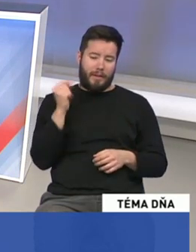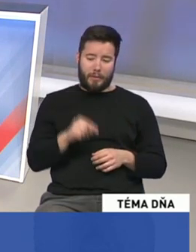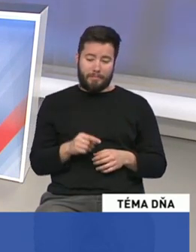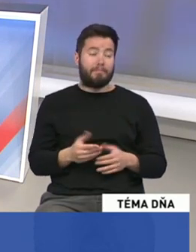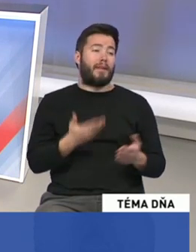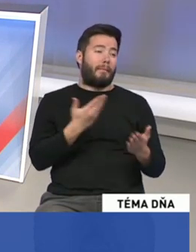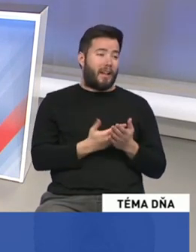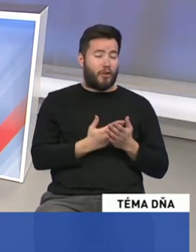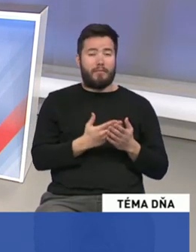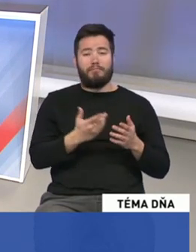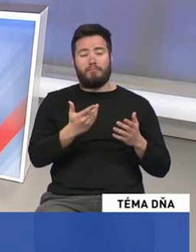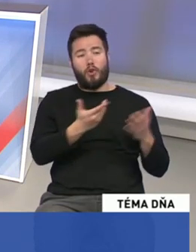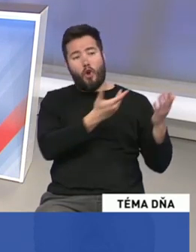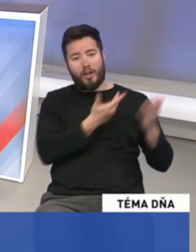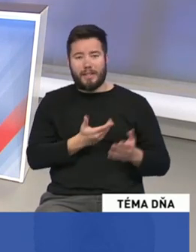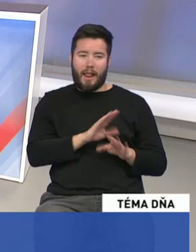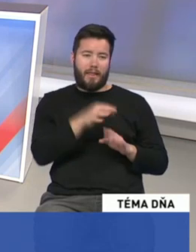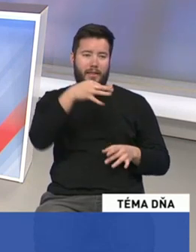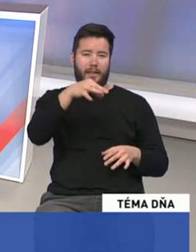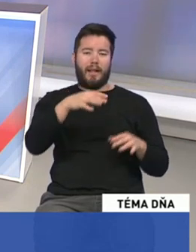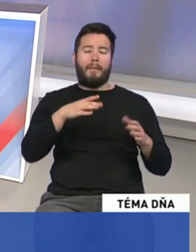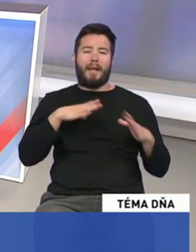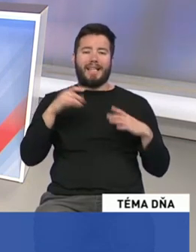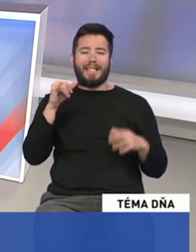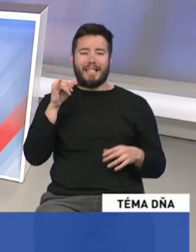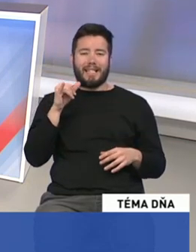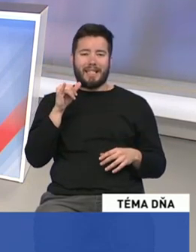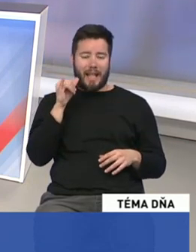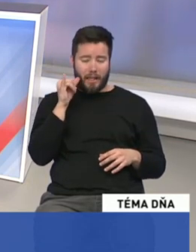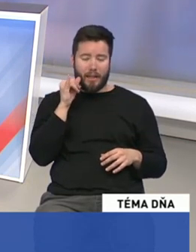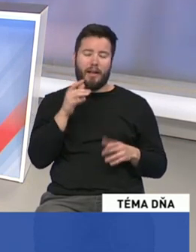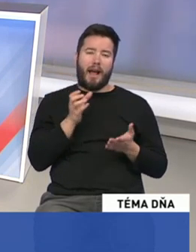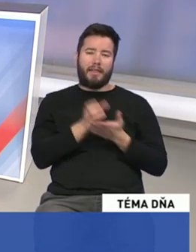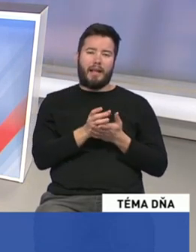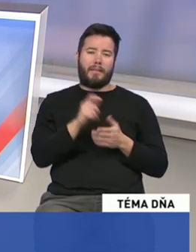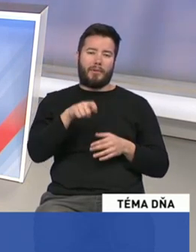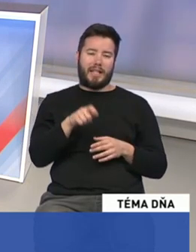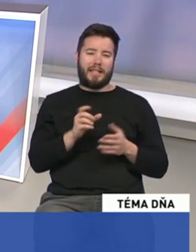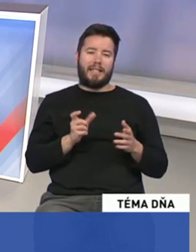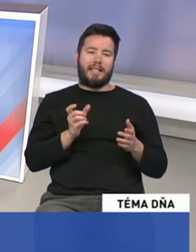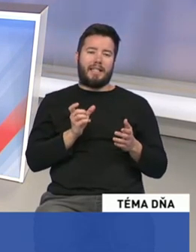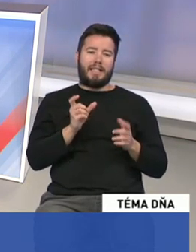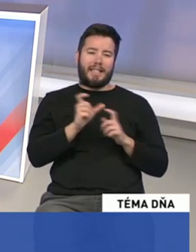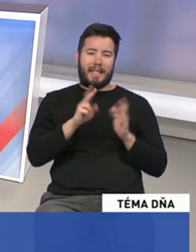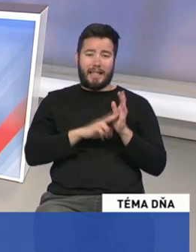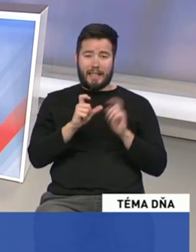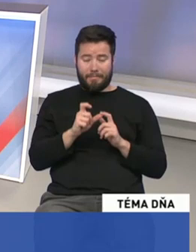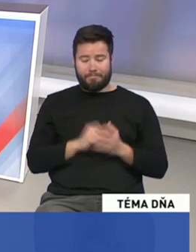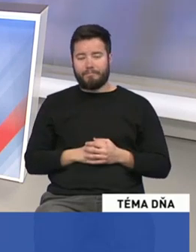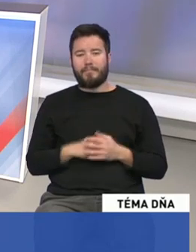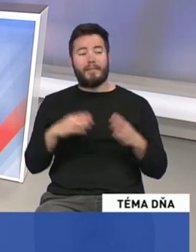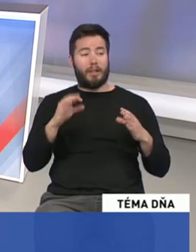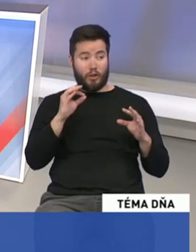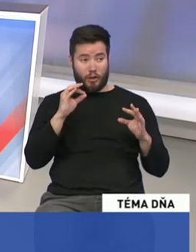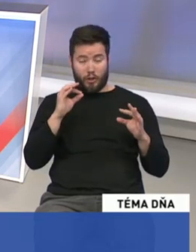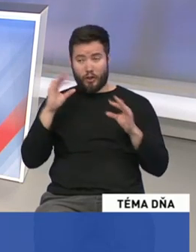bude Štefan Zelný, kandidát na poslanca Národnej rady za SNS. Dobrý večer. Dobrý večer, prajem. Ďakujem pekne. Napriek tomu, že pán Zelný, nebudete mať diskutéra, tak prejdeme témy,